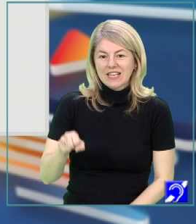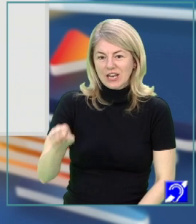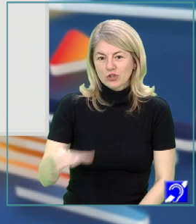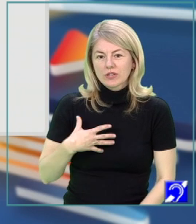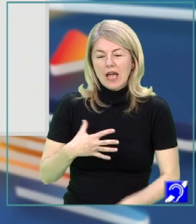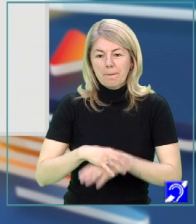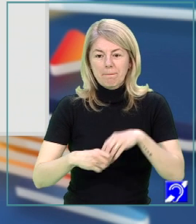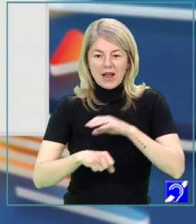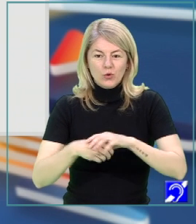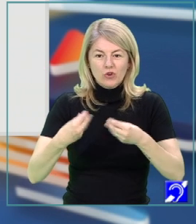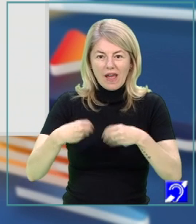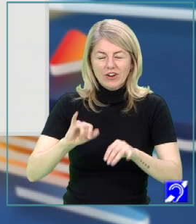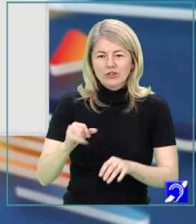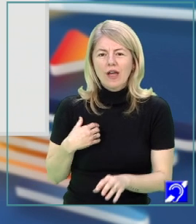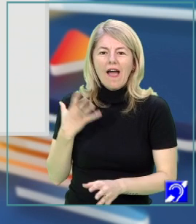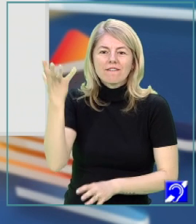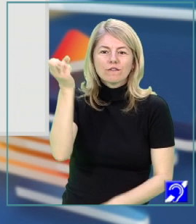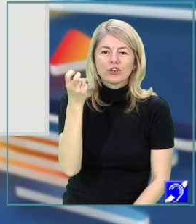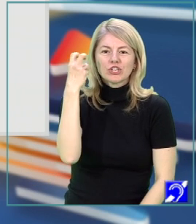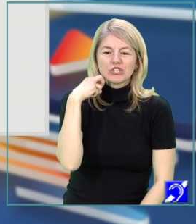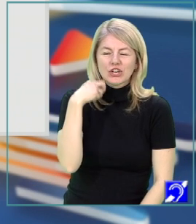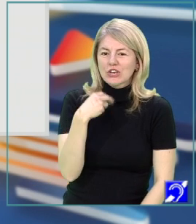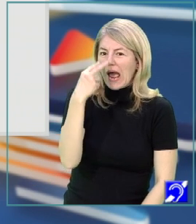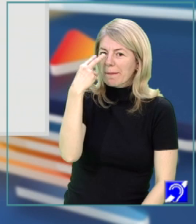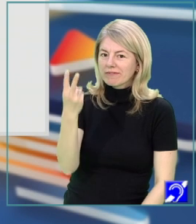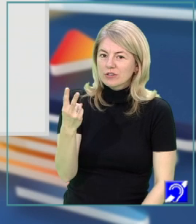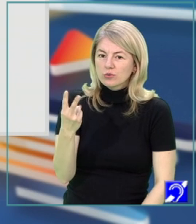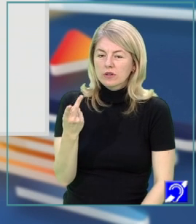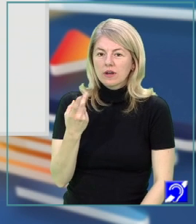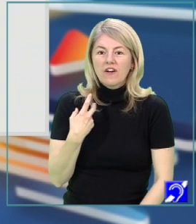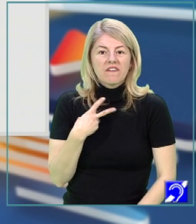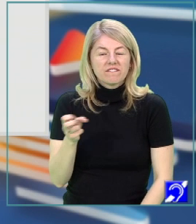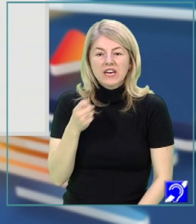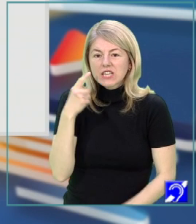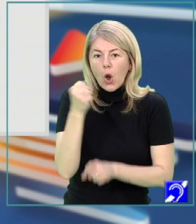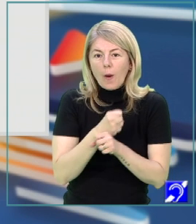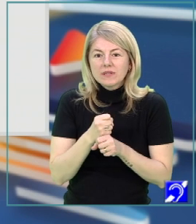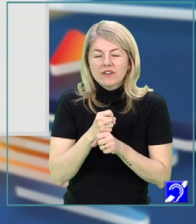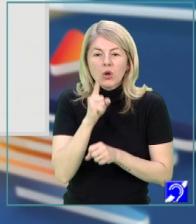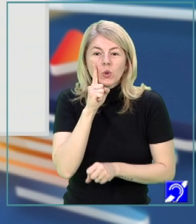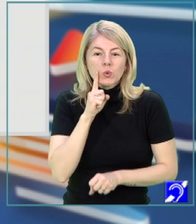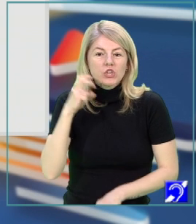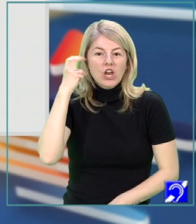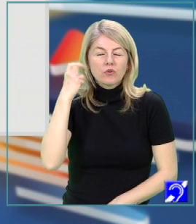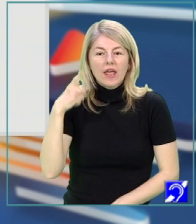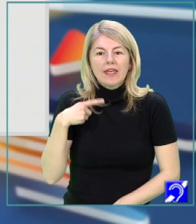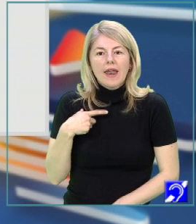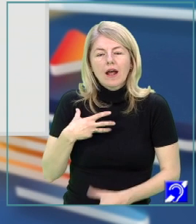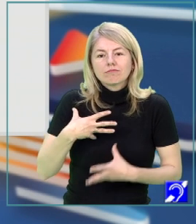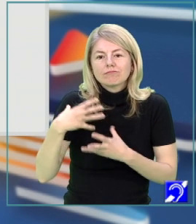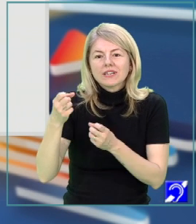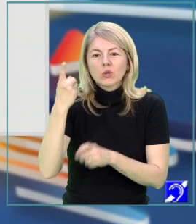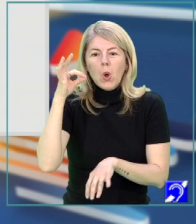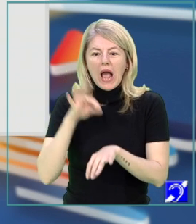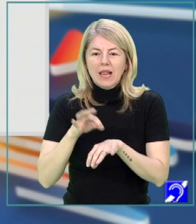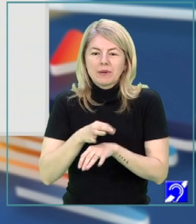mi-am scos mănușile și m-am întins după primele două pe care le-am zărit pe creangă, fără să observ că dulceața lor era râvnită de o